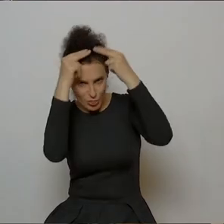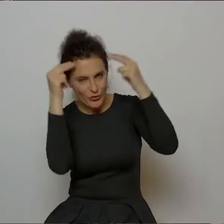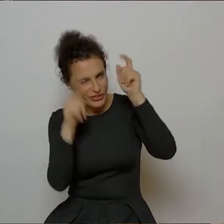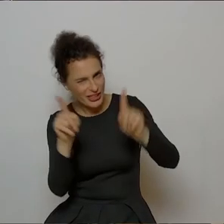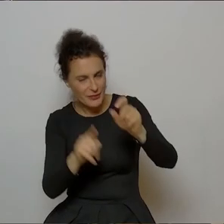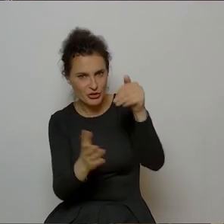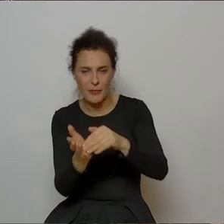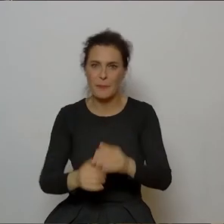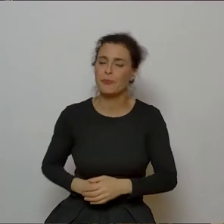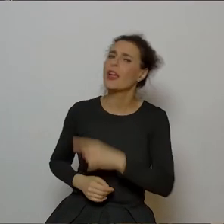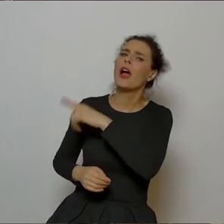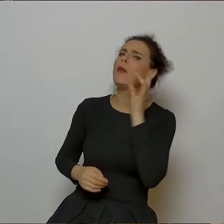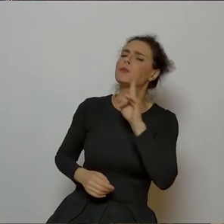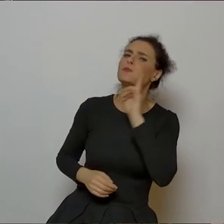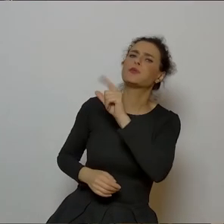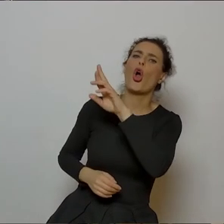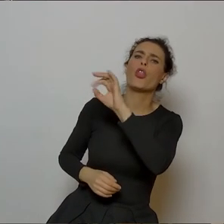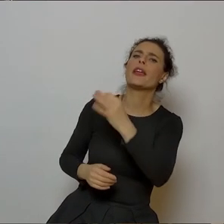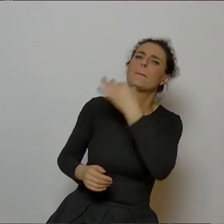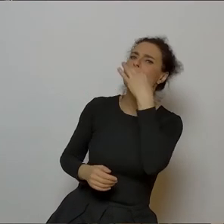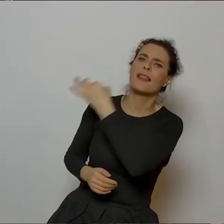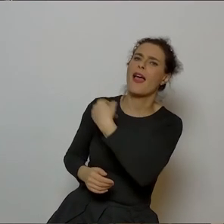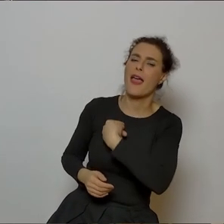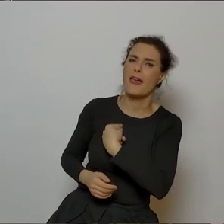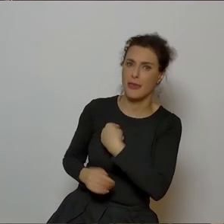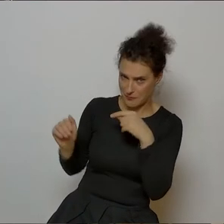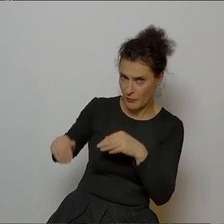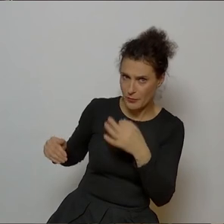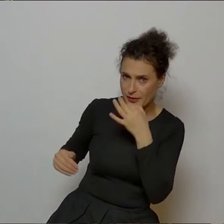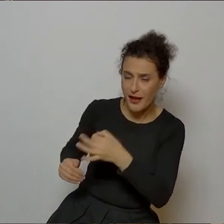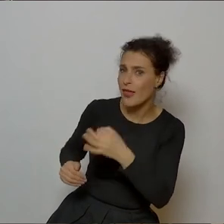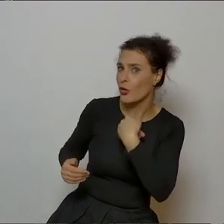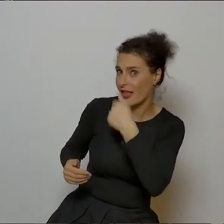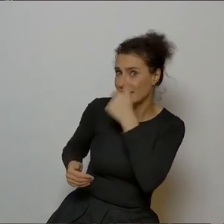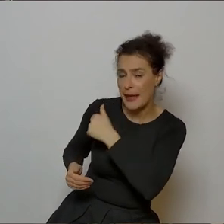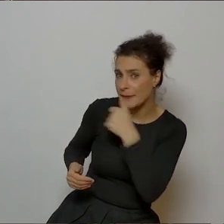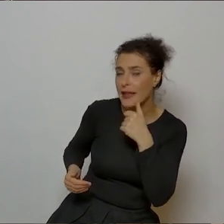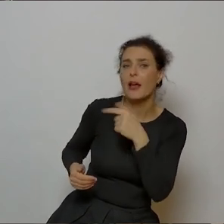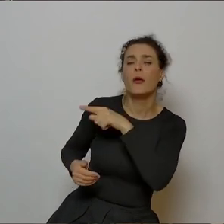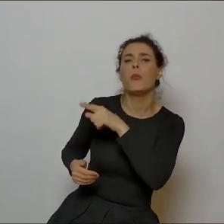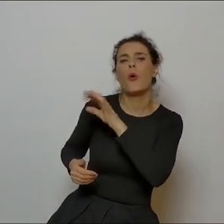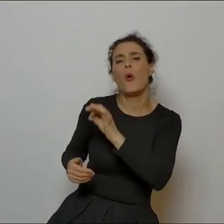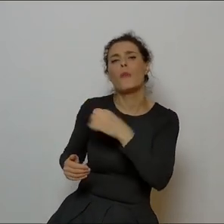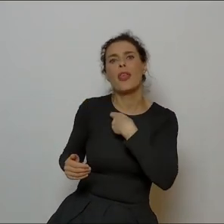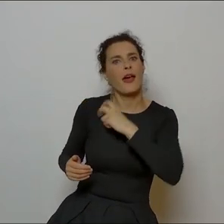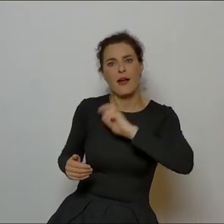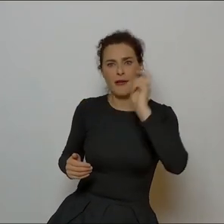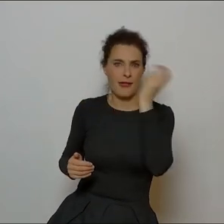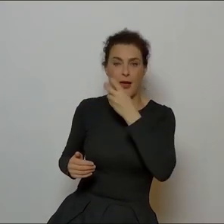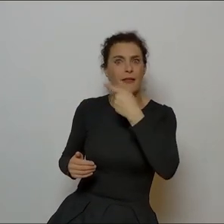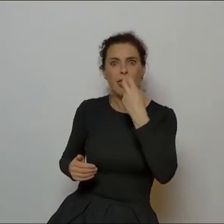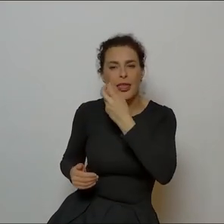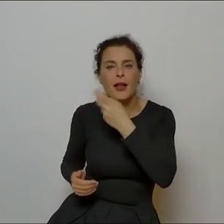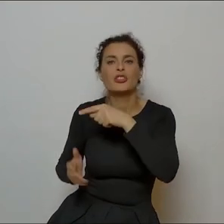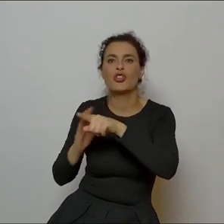Piotrze, przepraszam, a może, mogę ja mieć pytanie, czy to nie jest tajemnica, bo bardzo fascynująco to